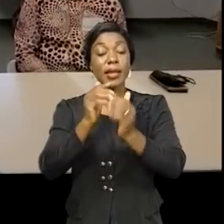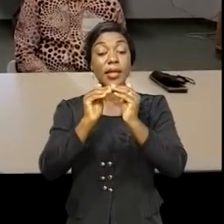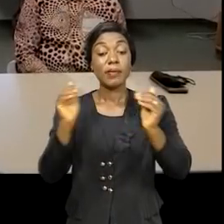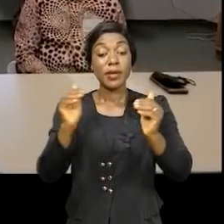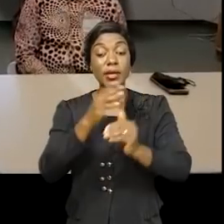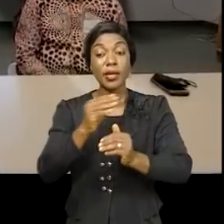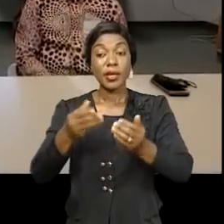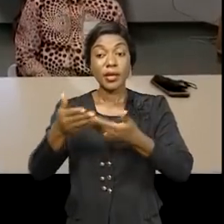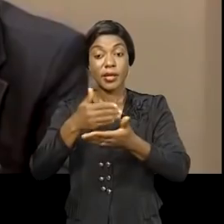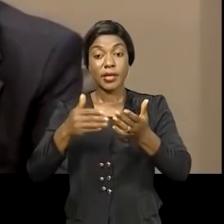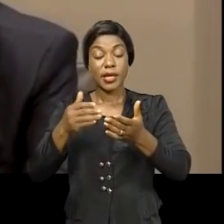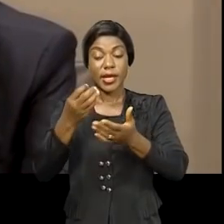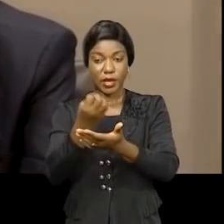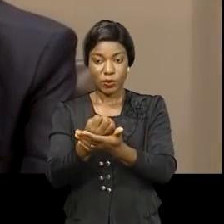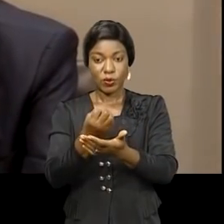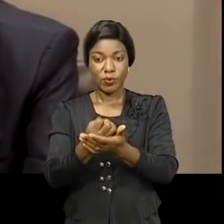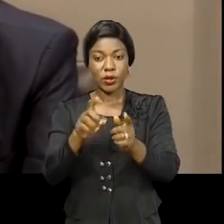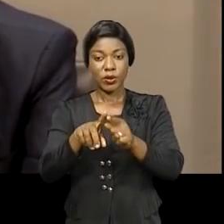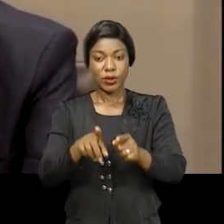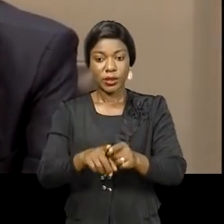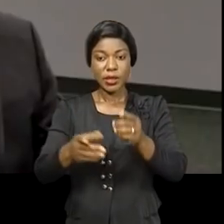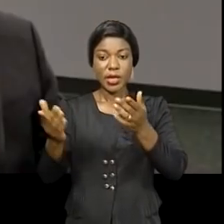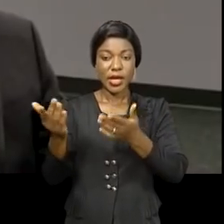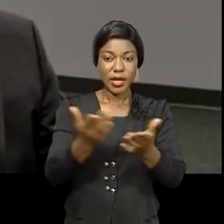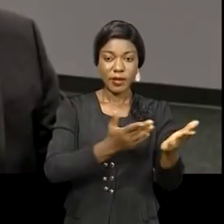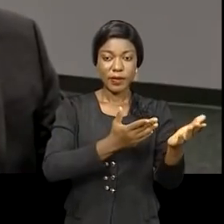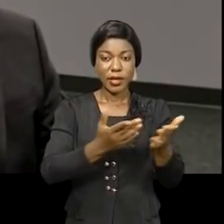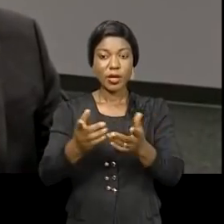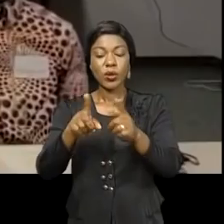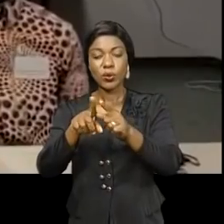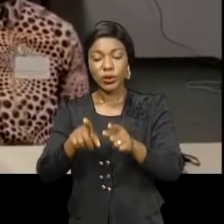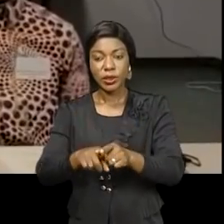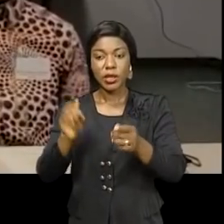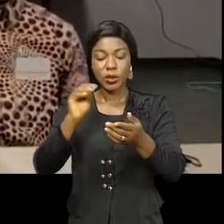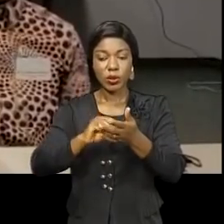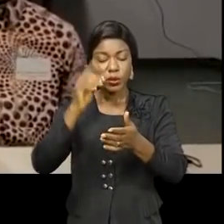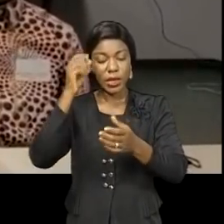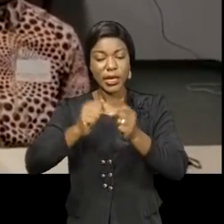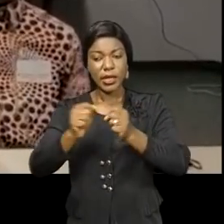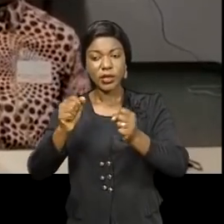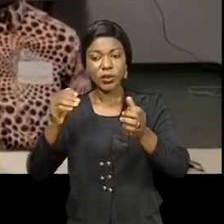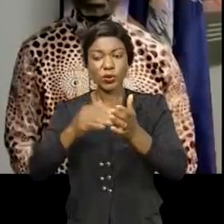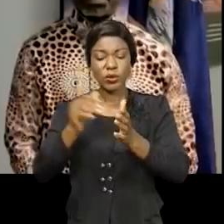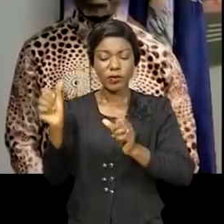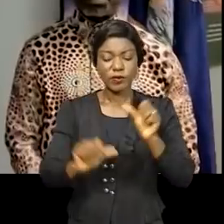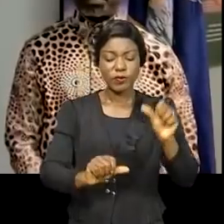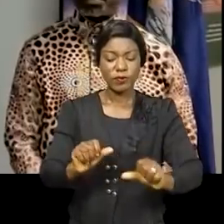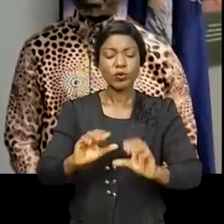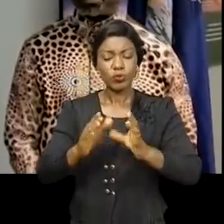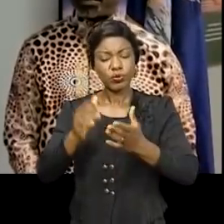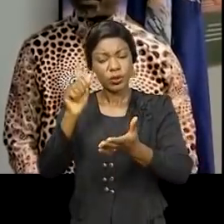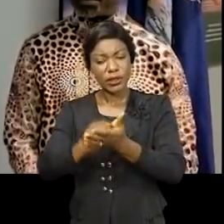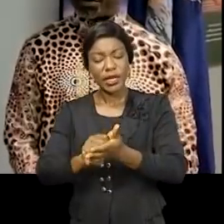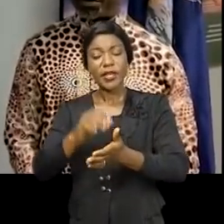la stabilisation de l'économie, l'assainissement du climat des affaires, mais aussi la lutte contre l'impunité et la corruption. Le gouverneur